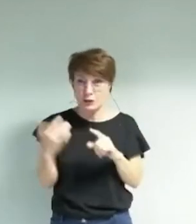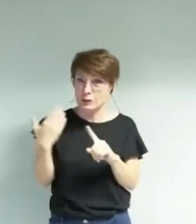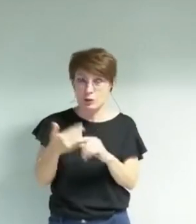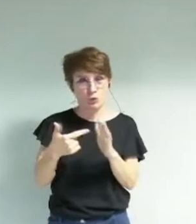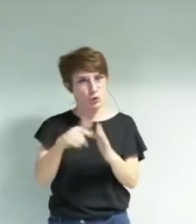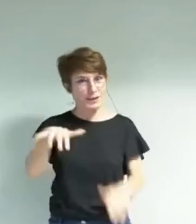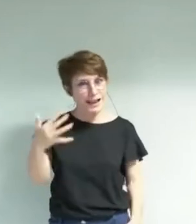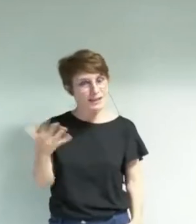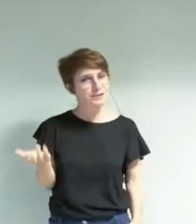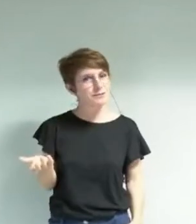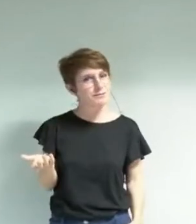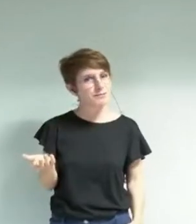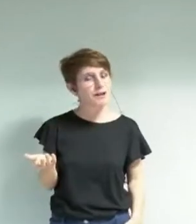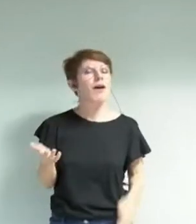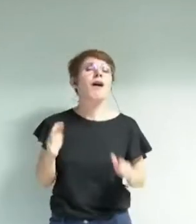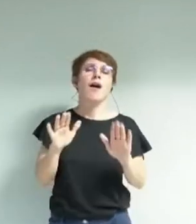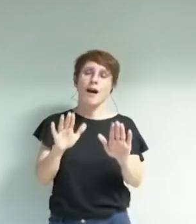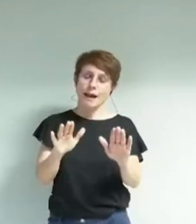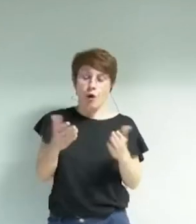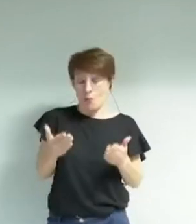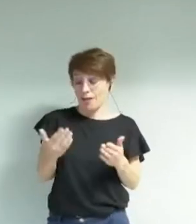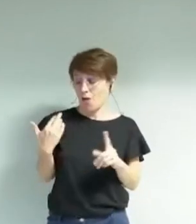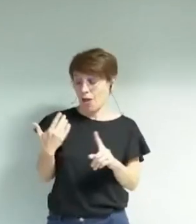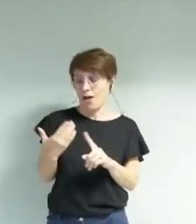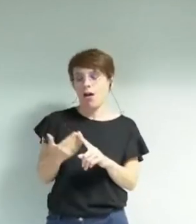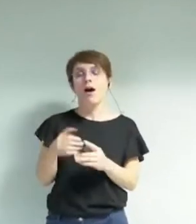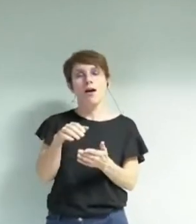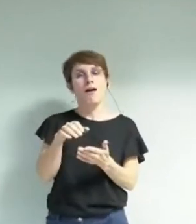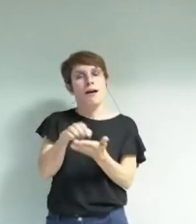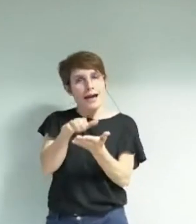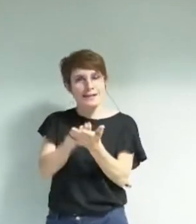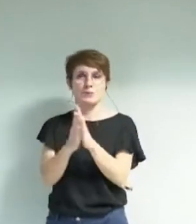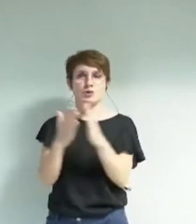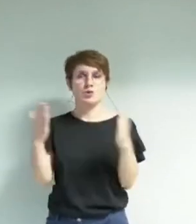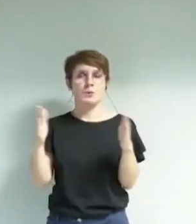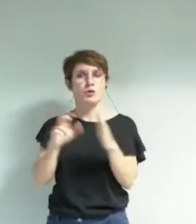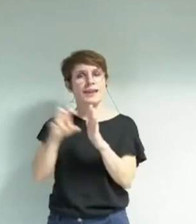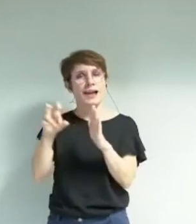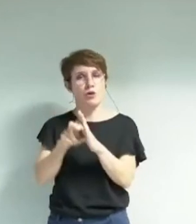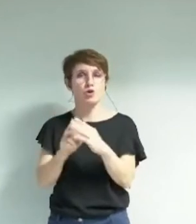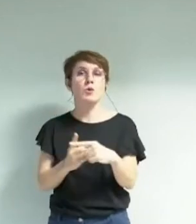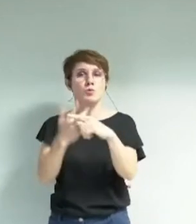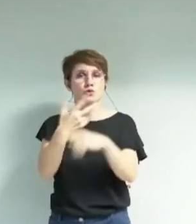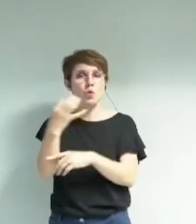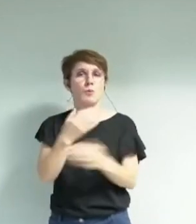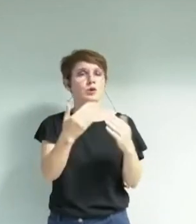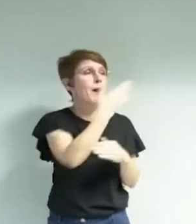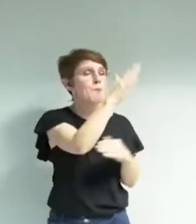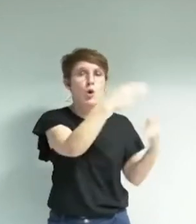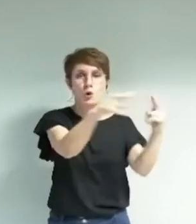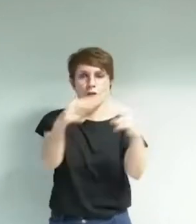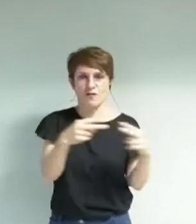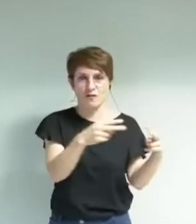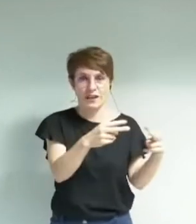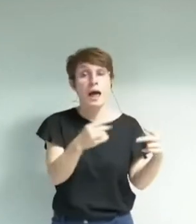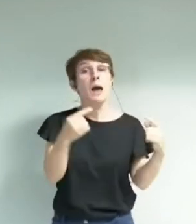Certes, il y a un peu plus d'inscrits dans les bibliothèques grenobloises que dans les autres, environ 3% de plus. par contre, le nombre de